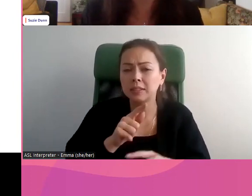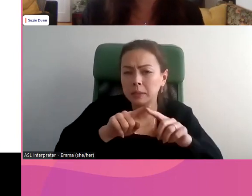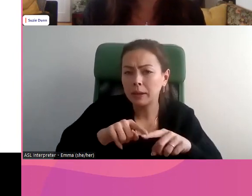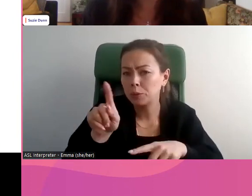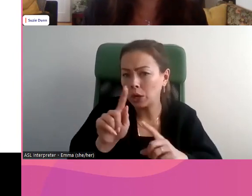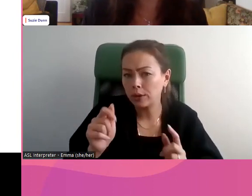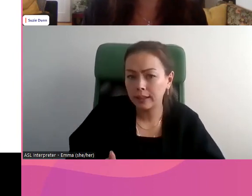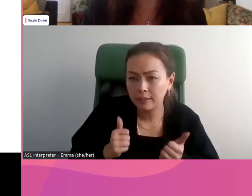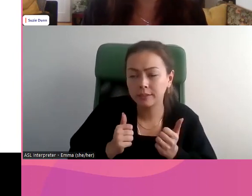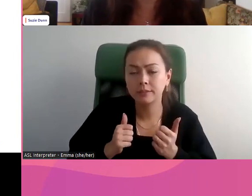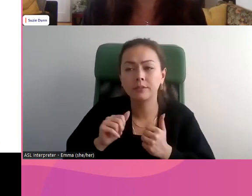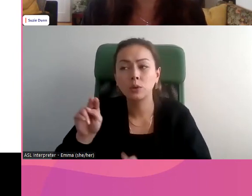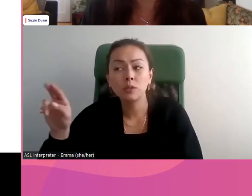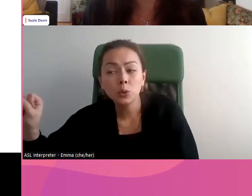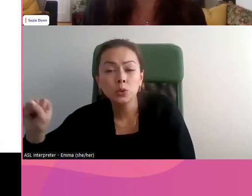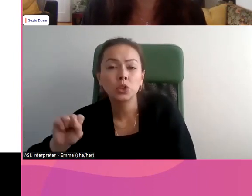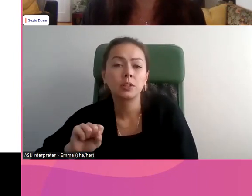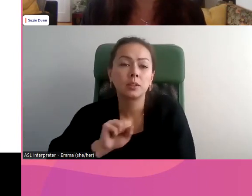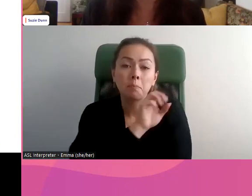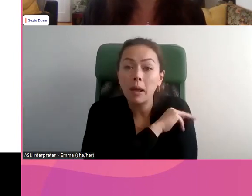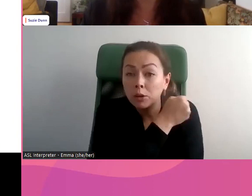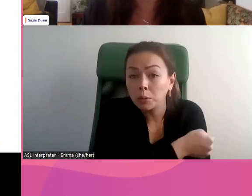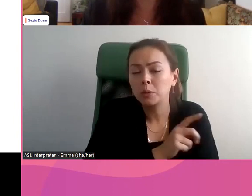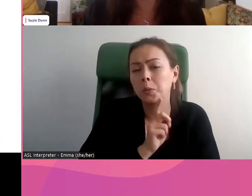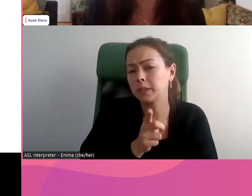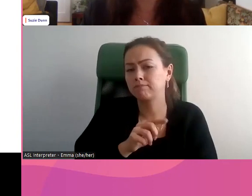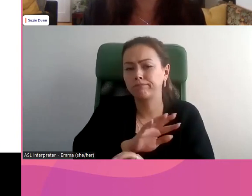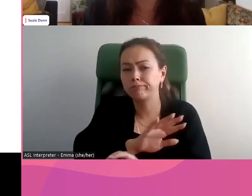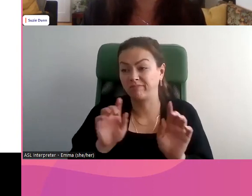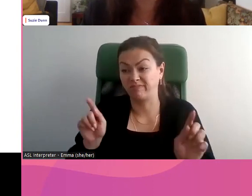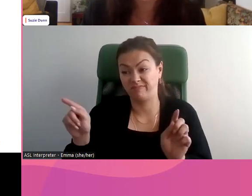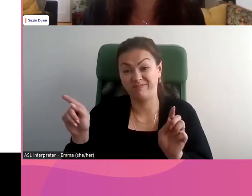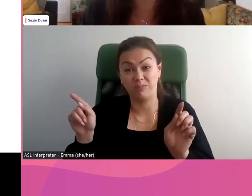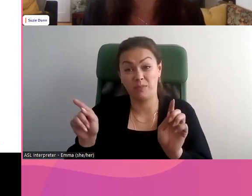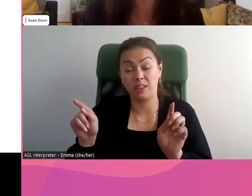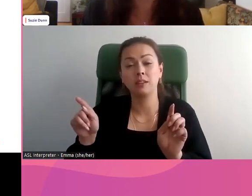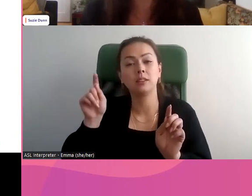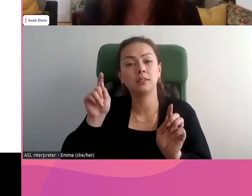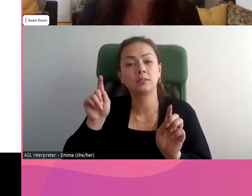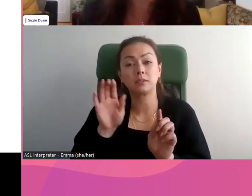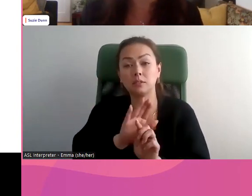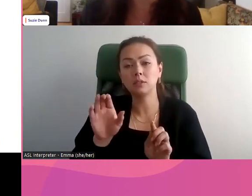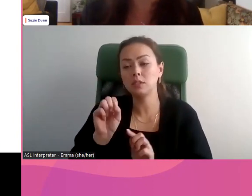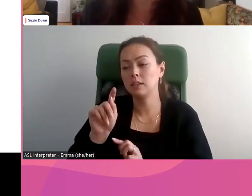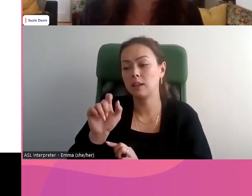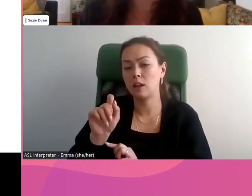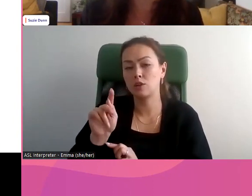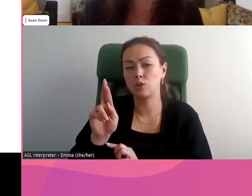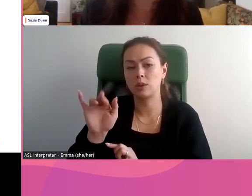selon où vous habitez, que ce soit au Manitoba, en Nouvelle-Écosse, vous allez remarquer que dans ces deux